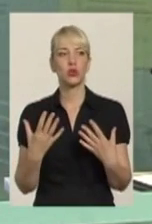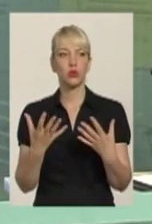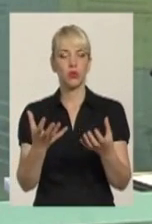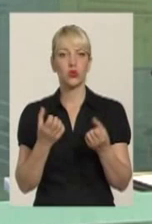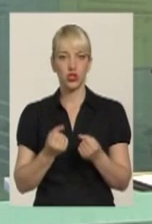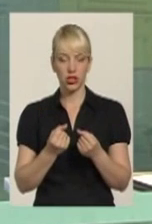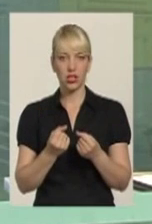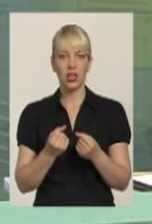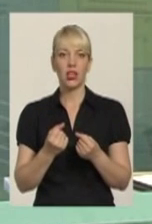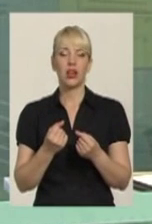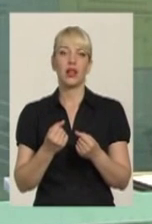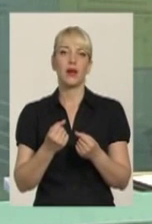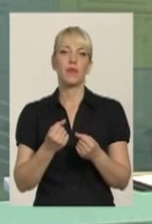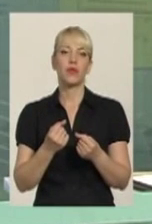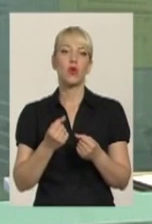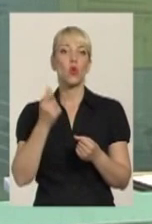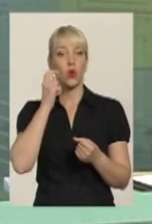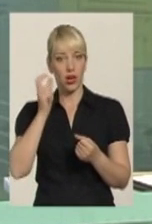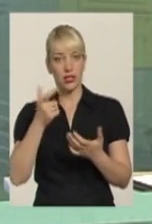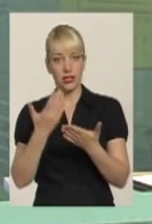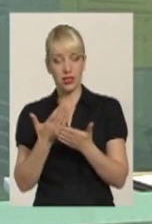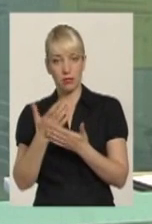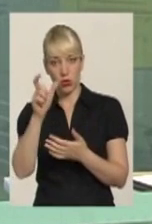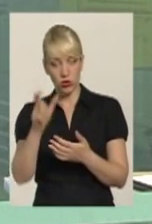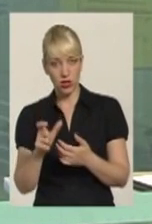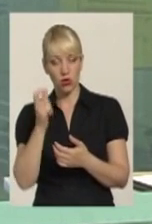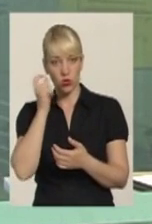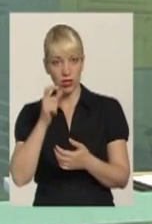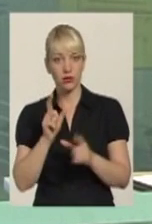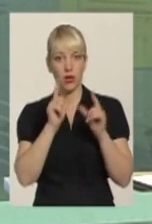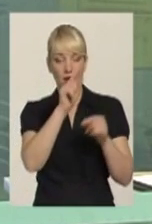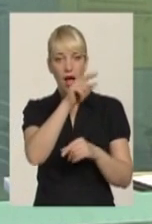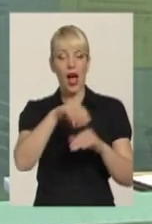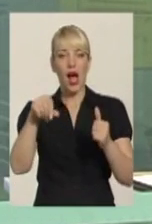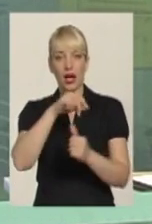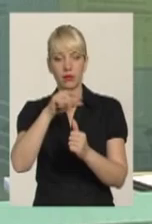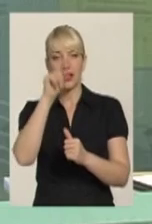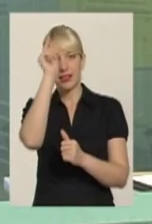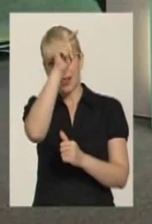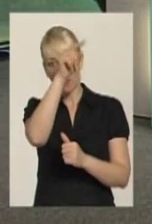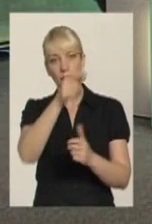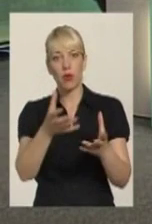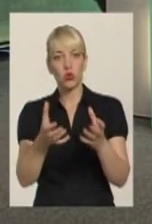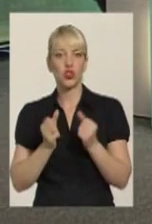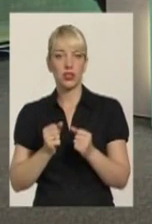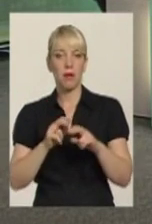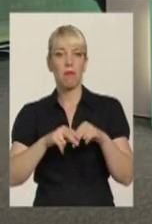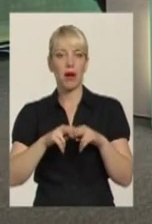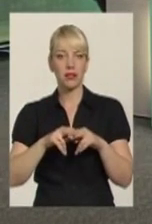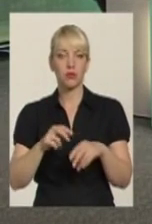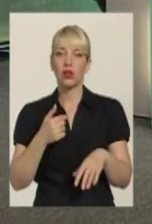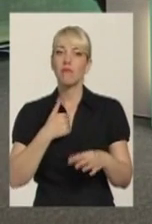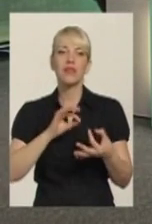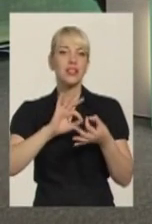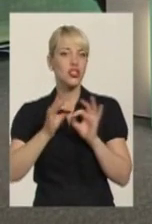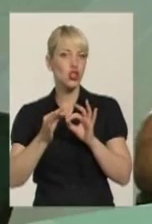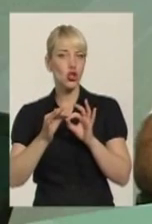скажімо, людині, скажімо, українцям? Процес простіше? Мені складно відповідати на цей питання, але я думаю, що